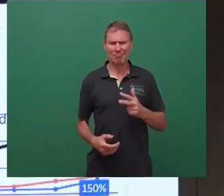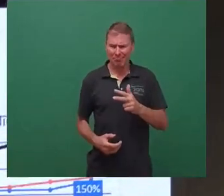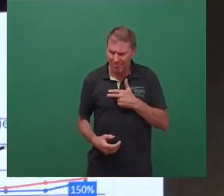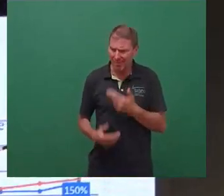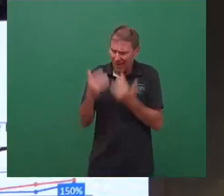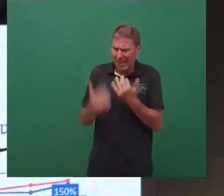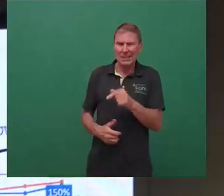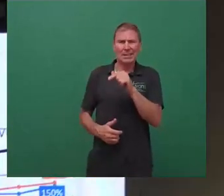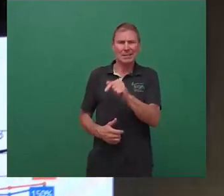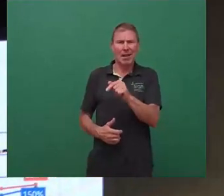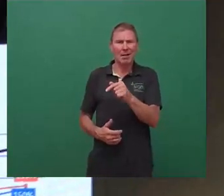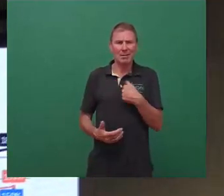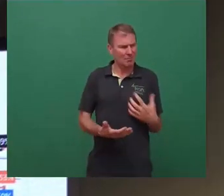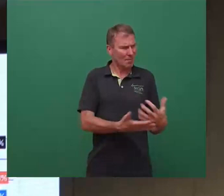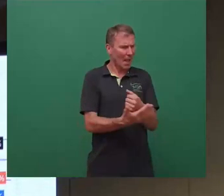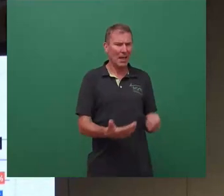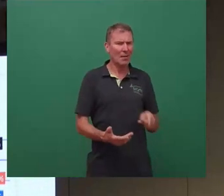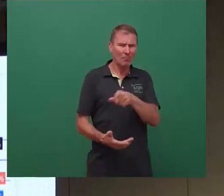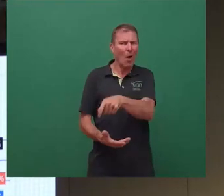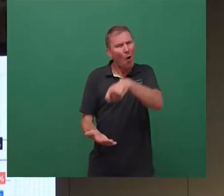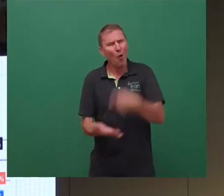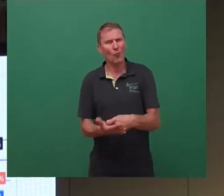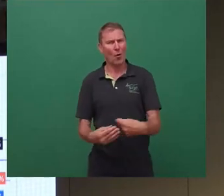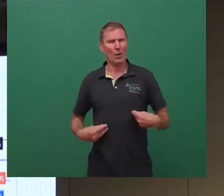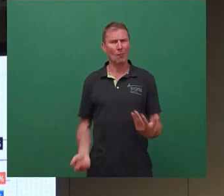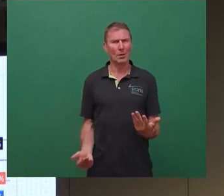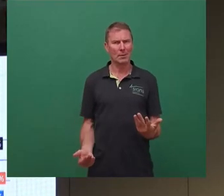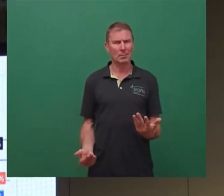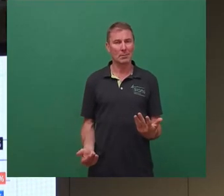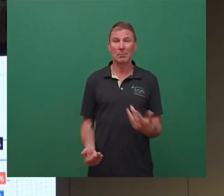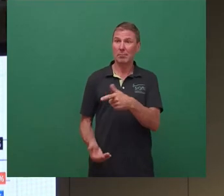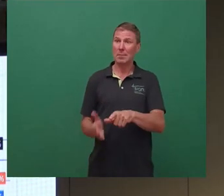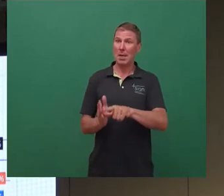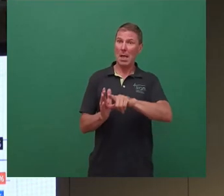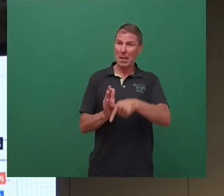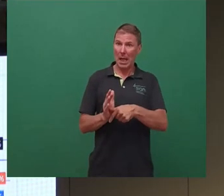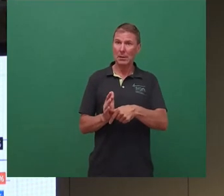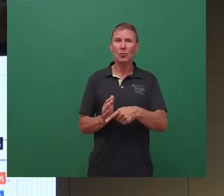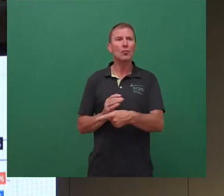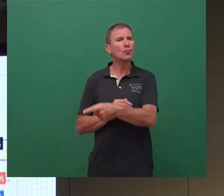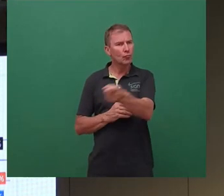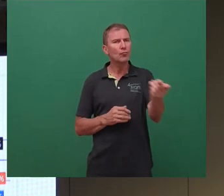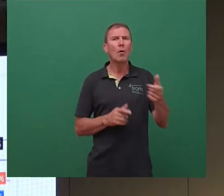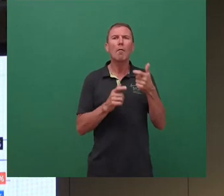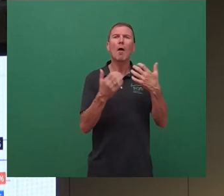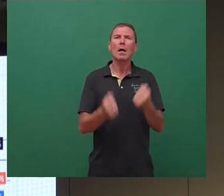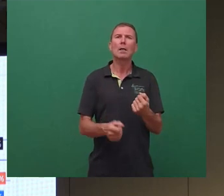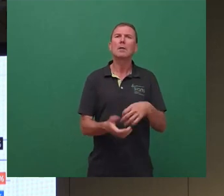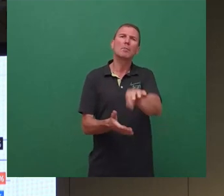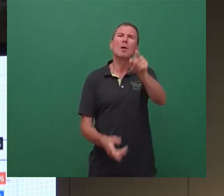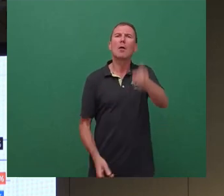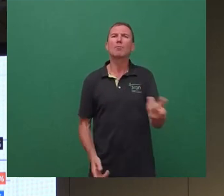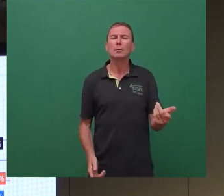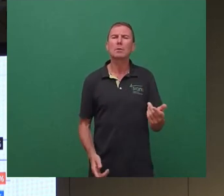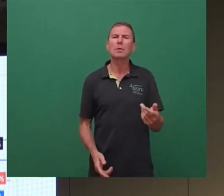Verhältnis zum Einkommen teurer geworden. Diese Leistung wurde den Fahrgästen abverlangt. Auch die DVB